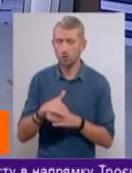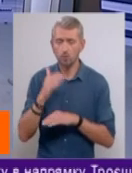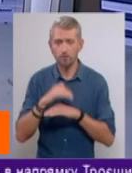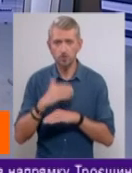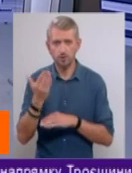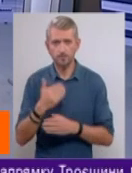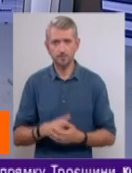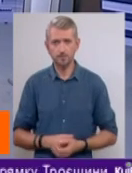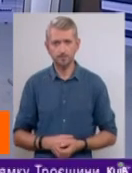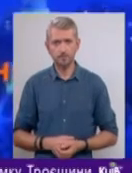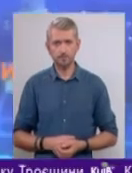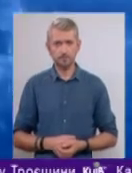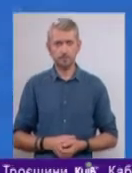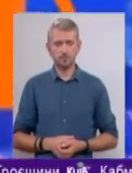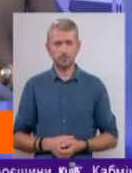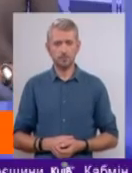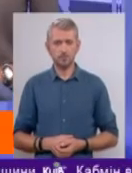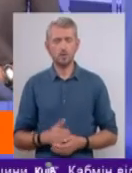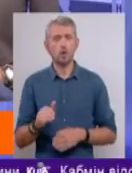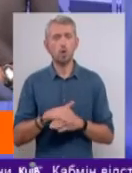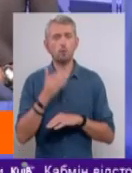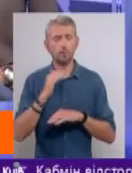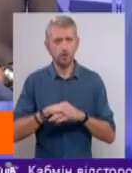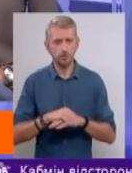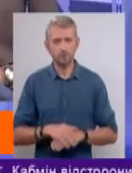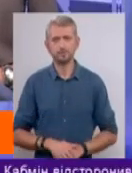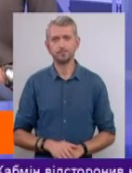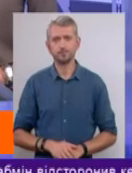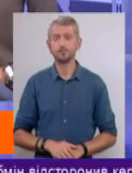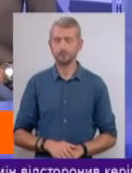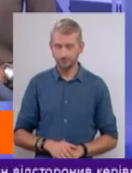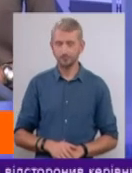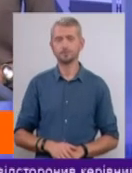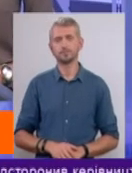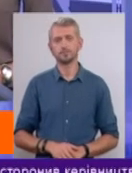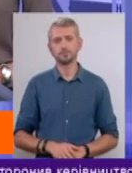слухаємо вас. Доброго вечора. Доброго.